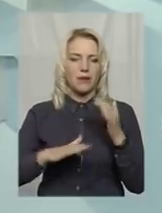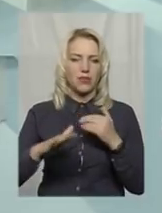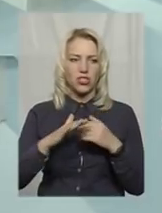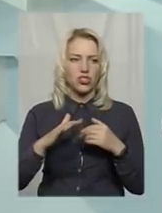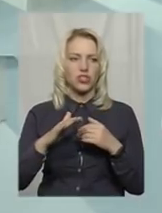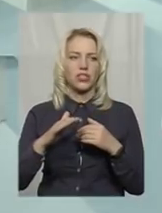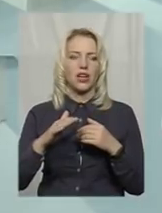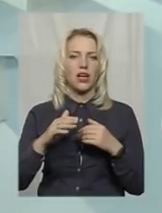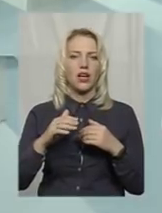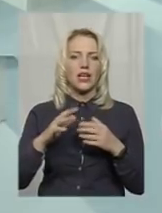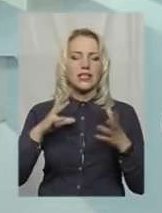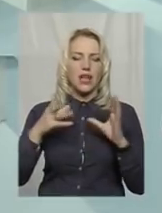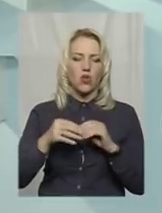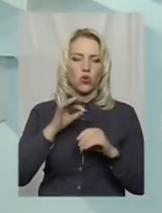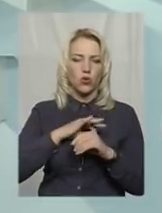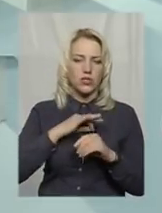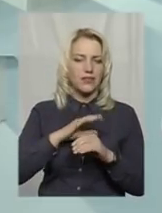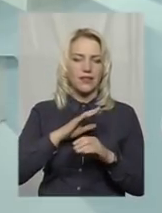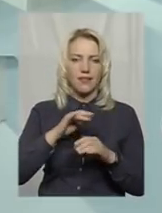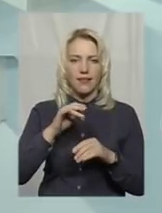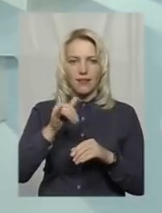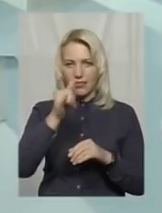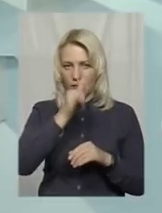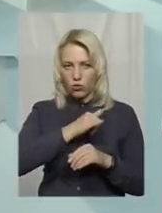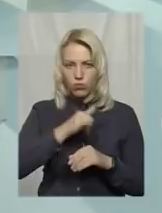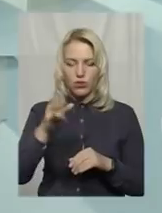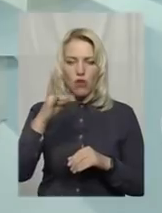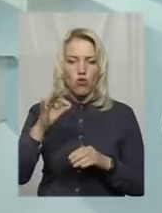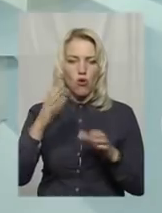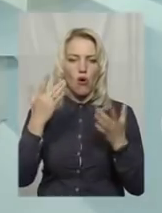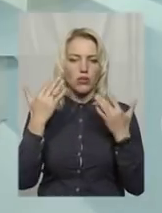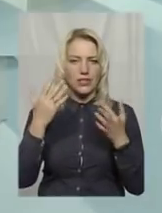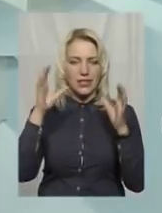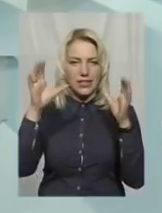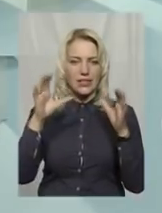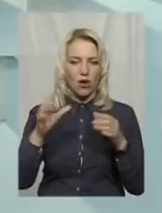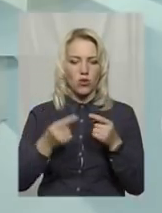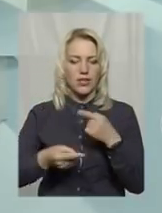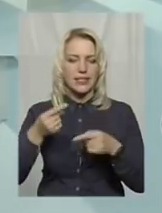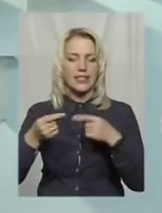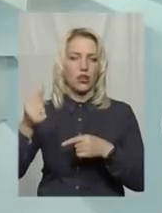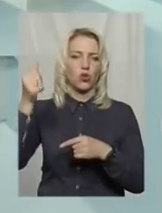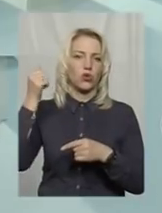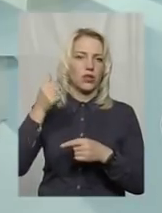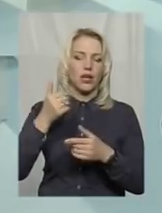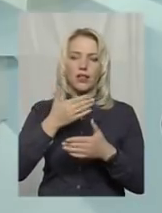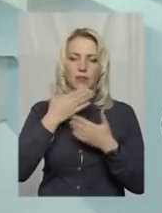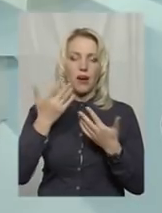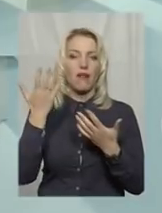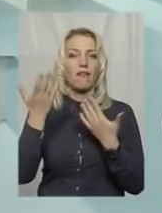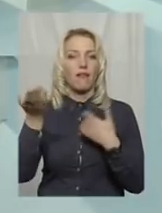допускаються. Але, оскільки закон задньої дії немає, і раніше було запроєктовано так, і прийнято в